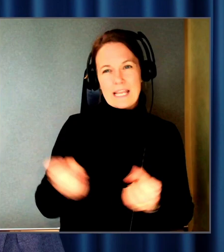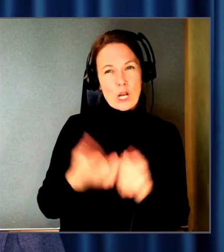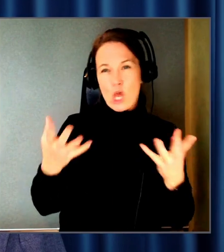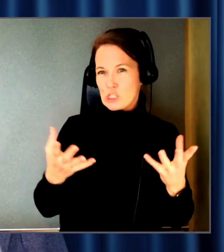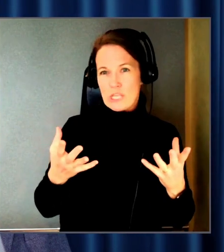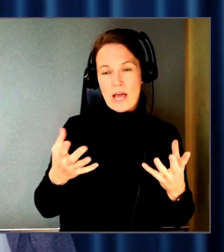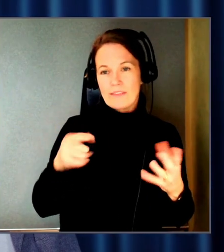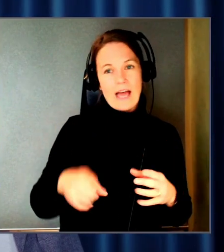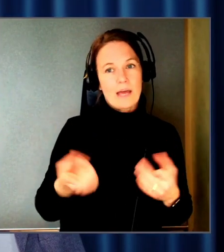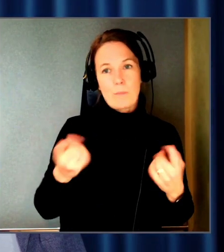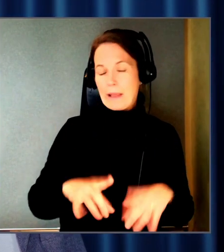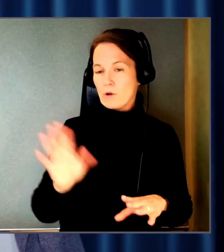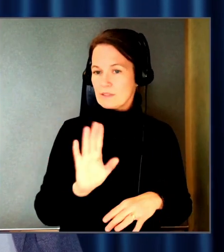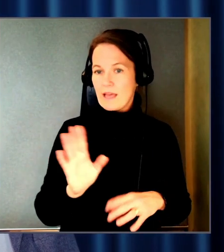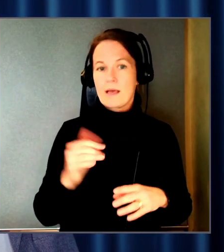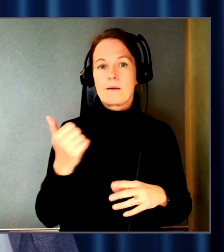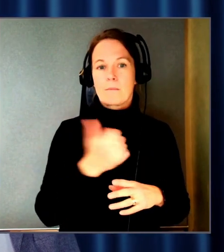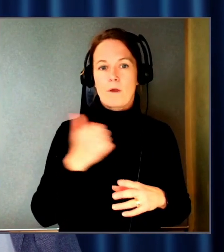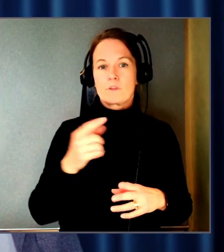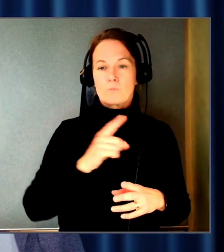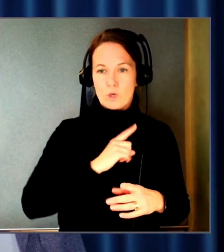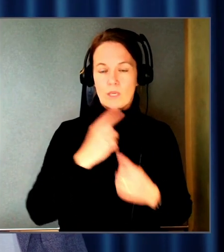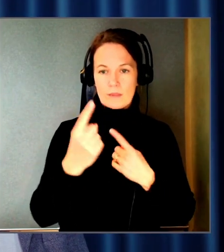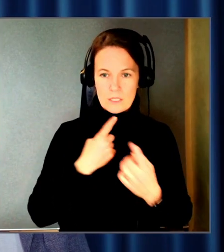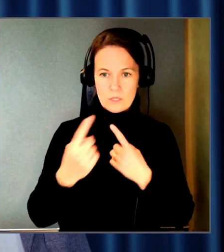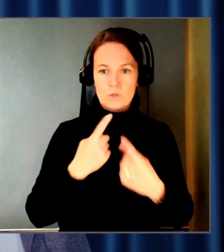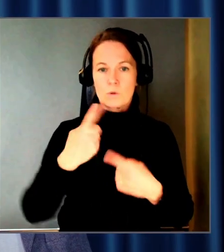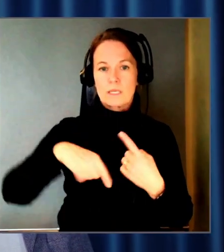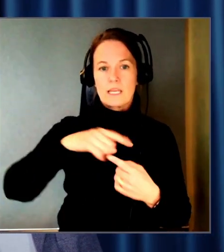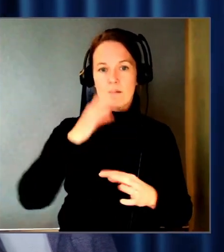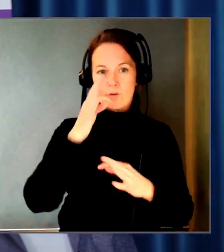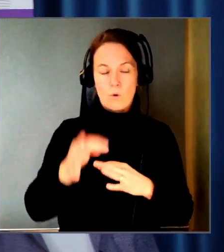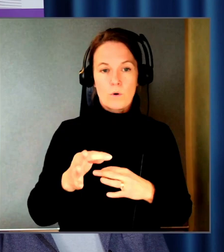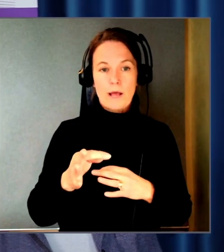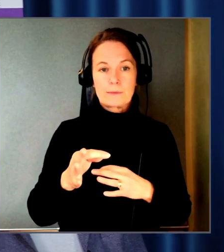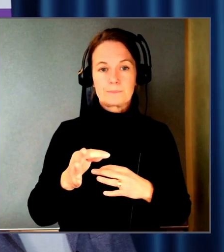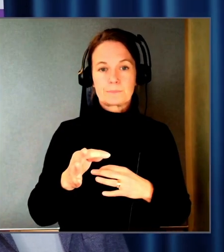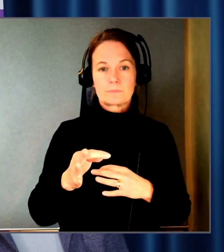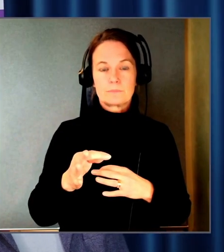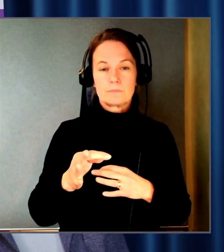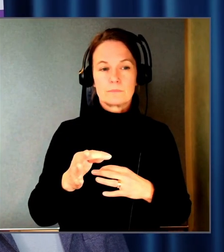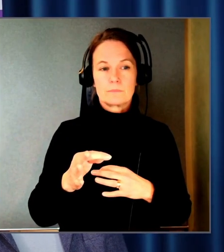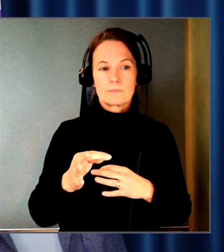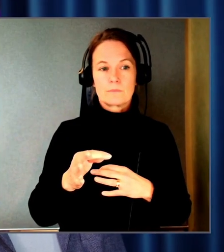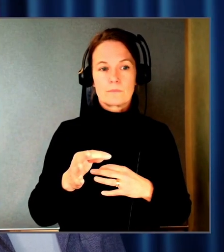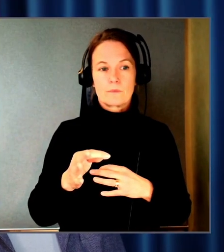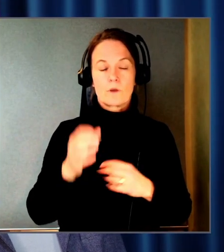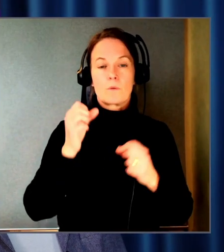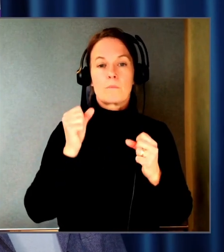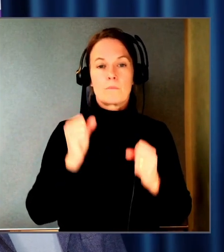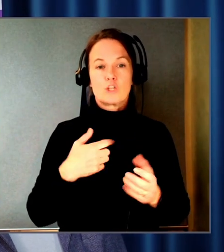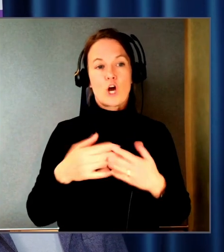Alltså rakt upp och ner. Utan det kommer behövas en hel del diskussioner kring de här frågorna. Och det kommer behöva göras en del